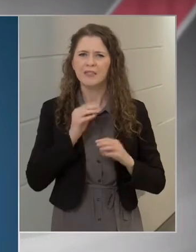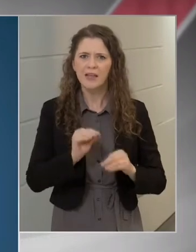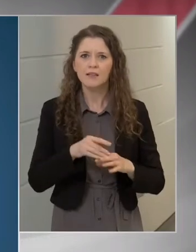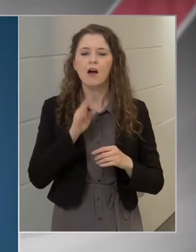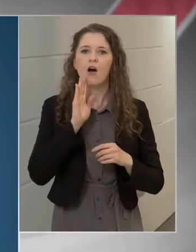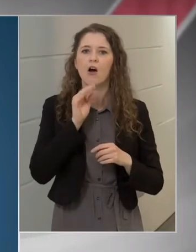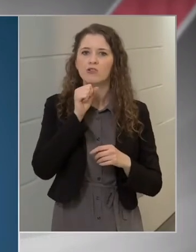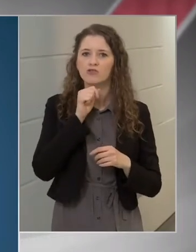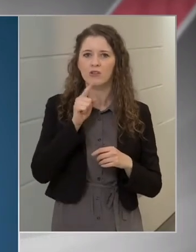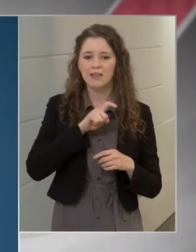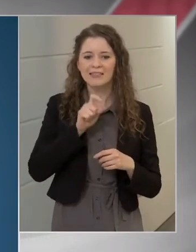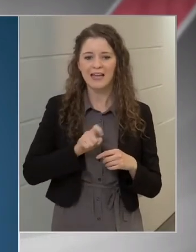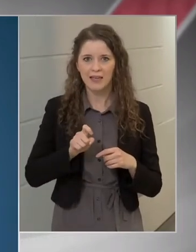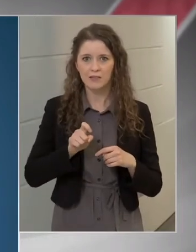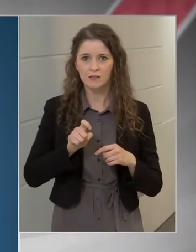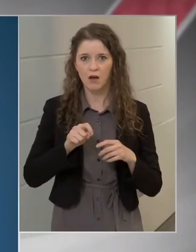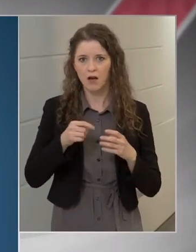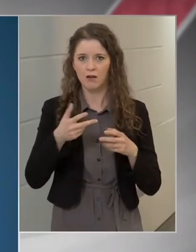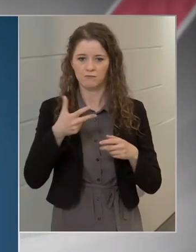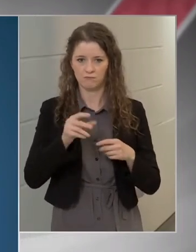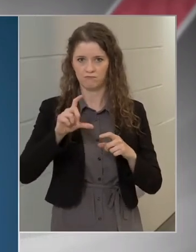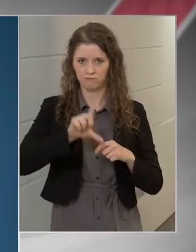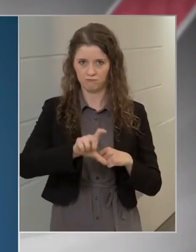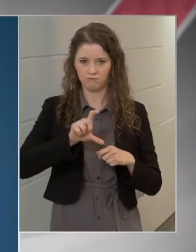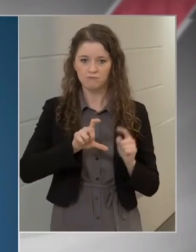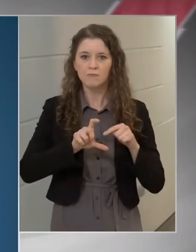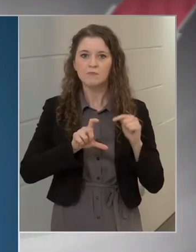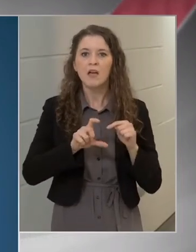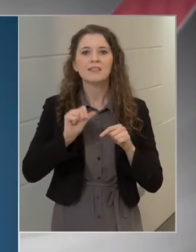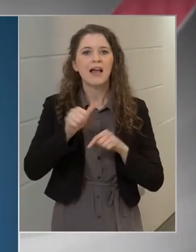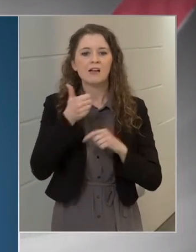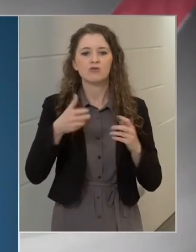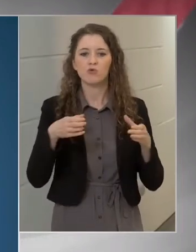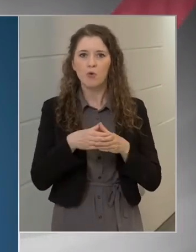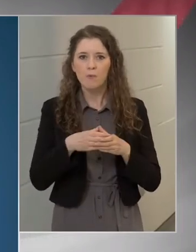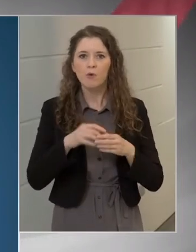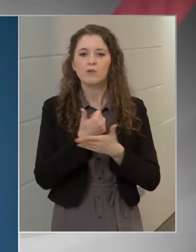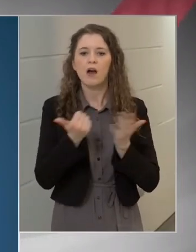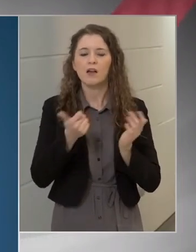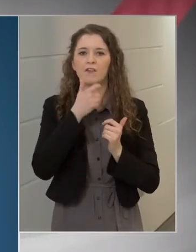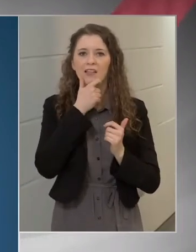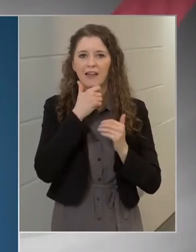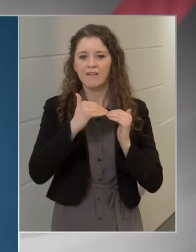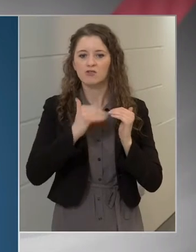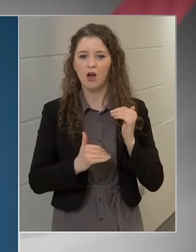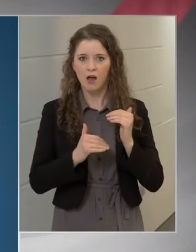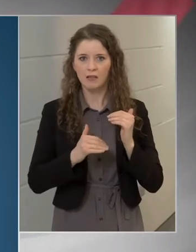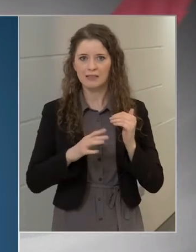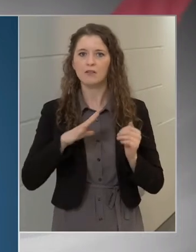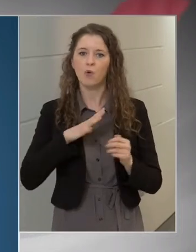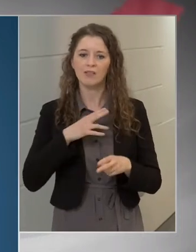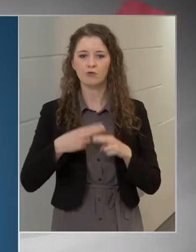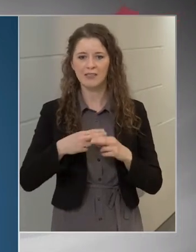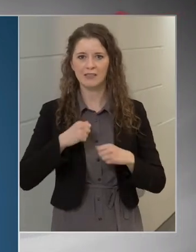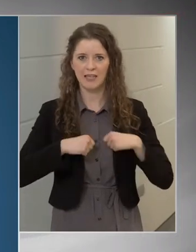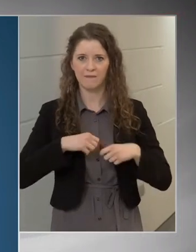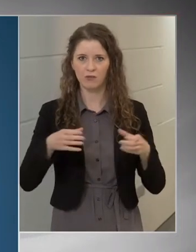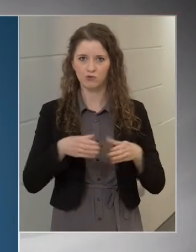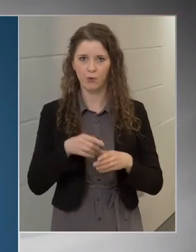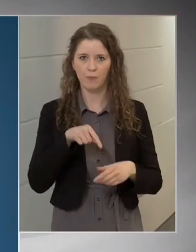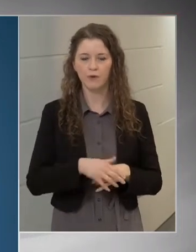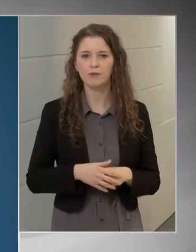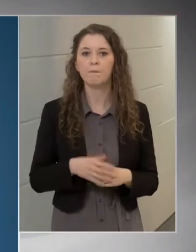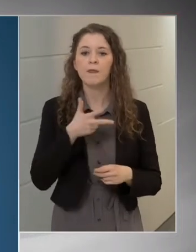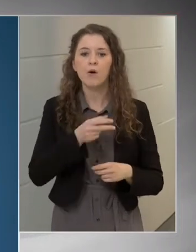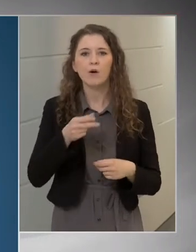első ilyen csoport a 60 év alatti krónikus betegségben szenvedők csoportja. Az e-heti oltásokhoz